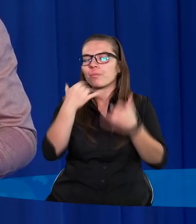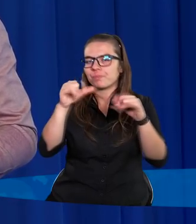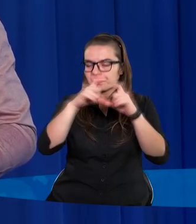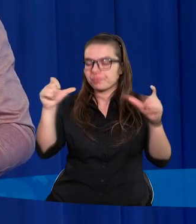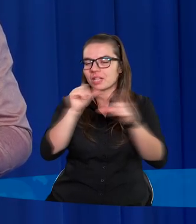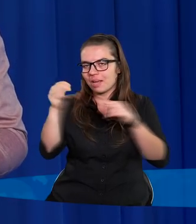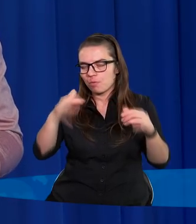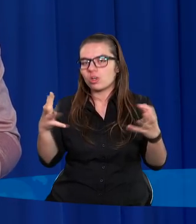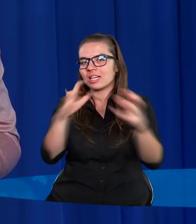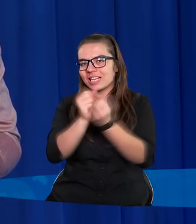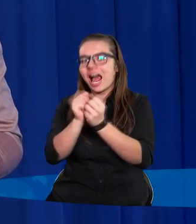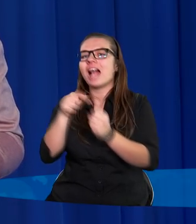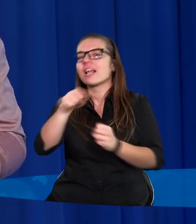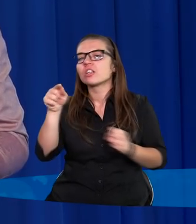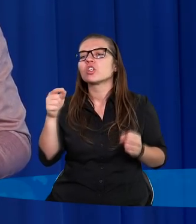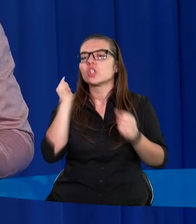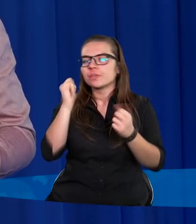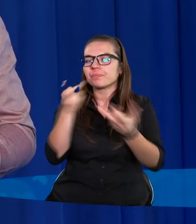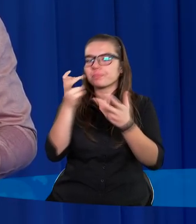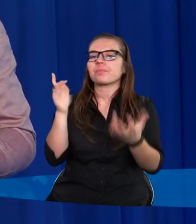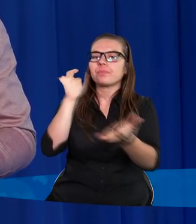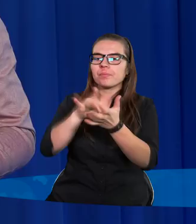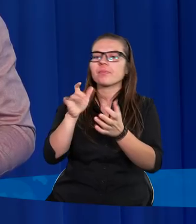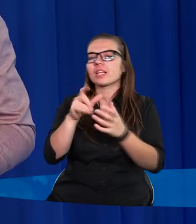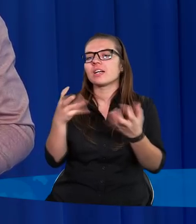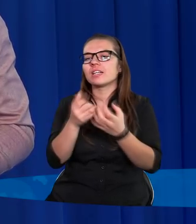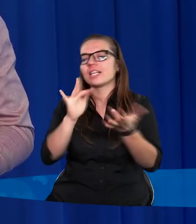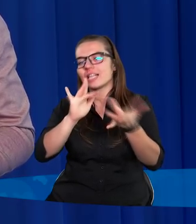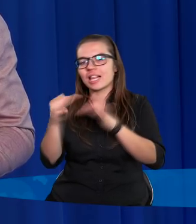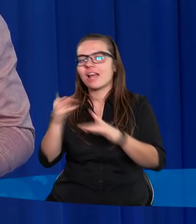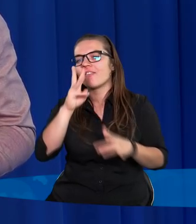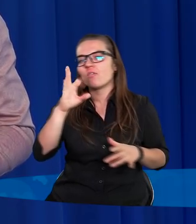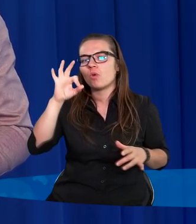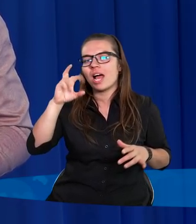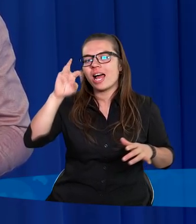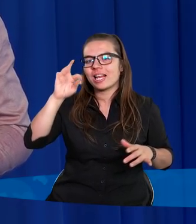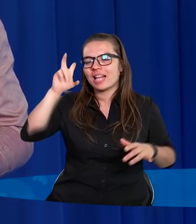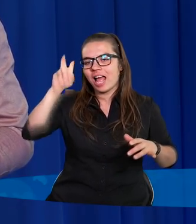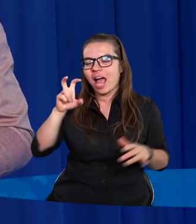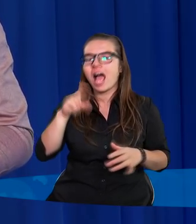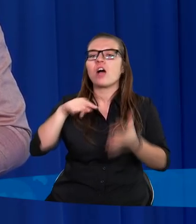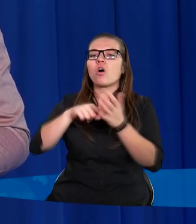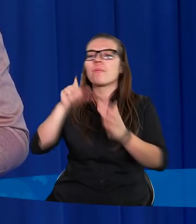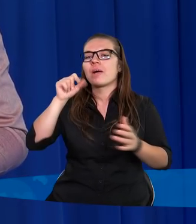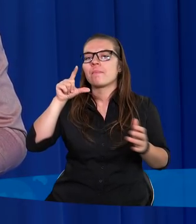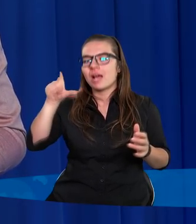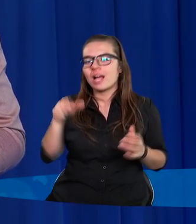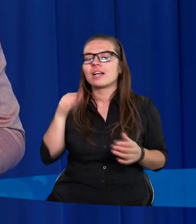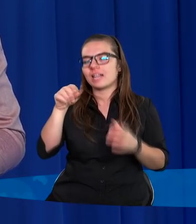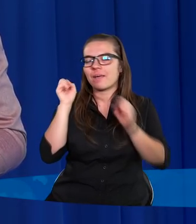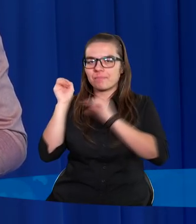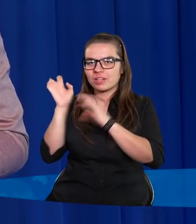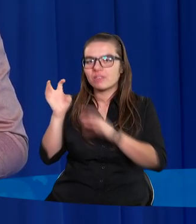Pasku możecie znaleźć strona internetowa wsth.pl. Tam znajdziecie